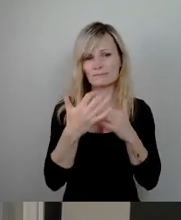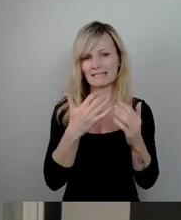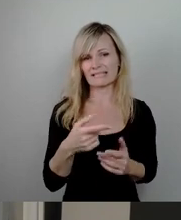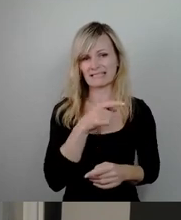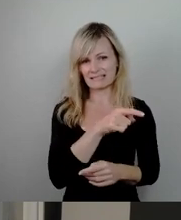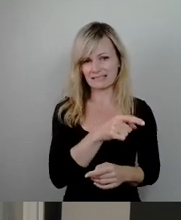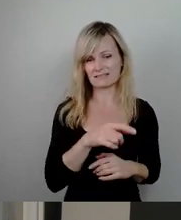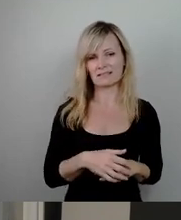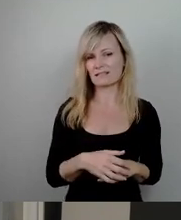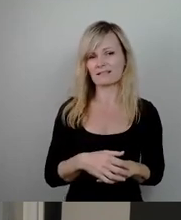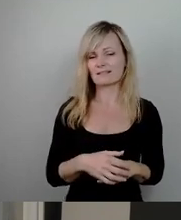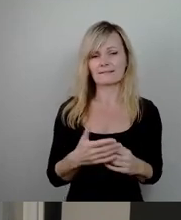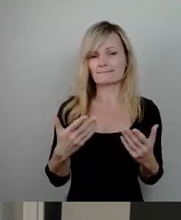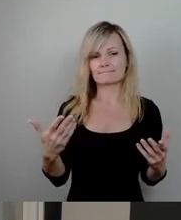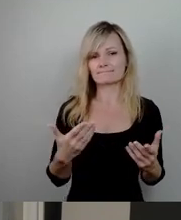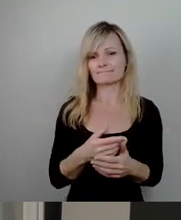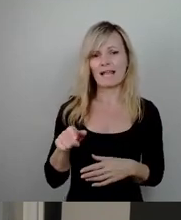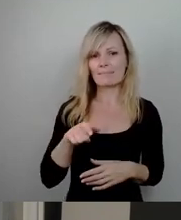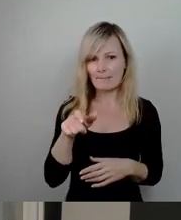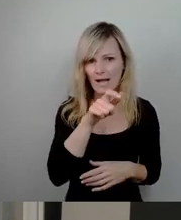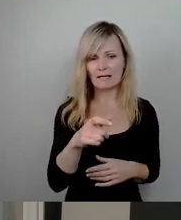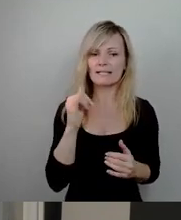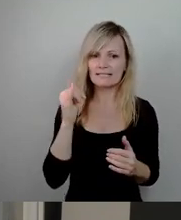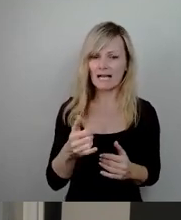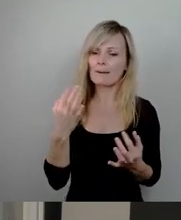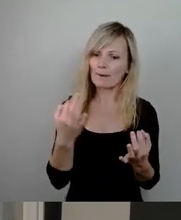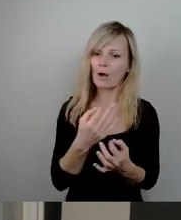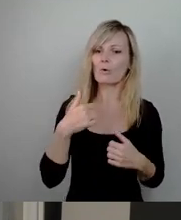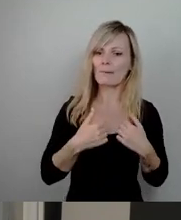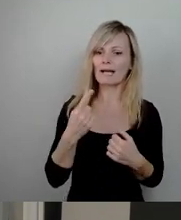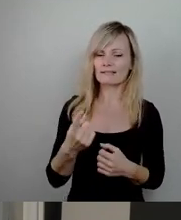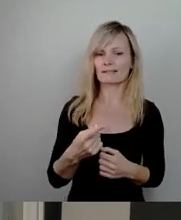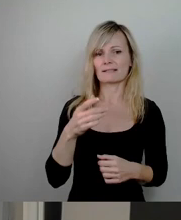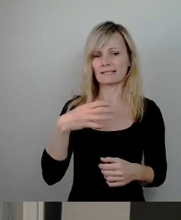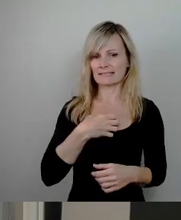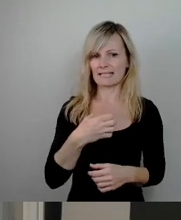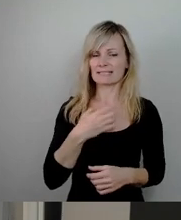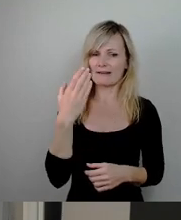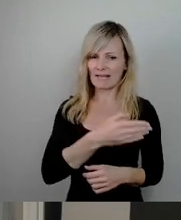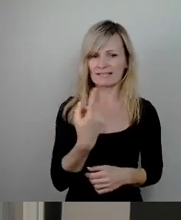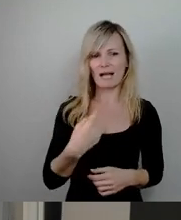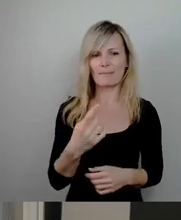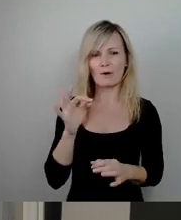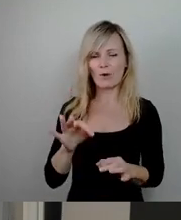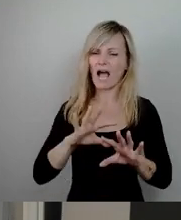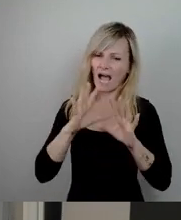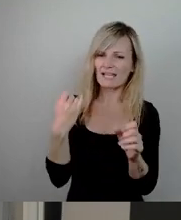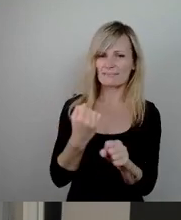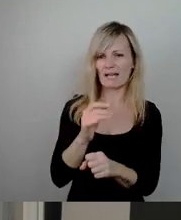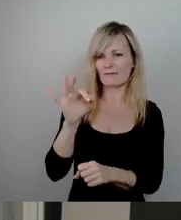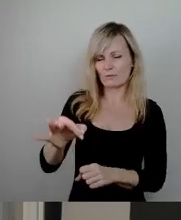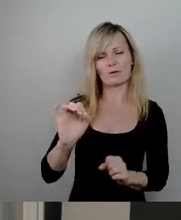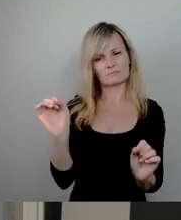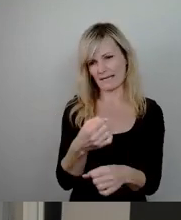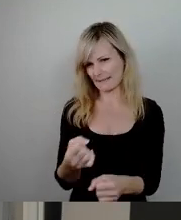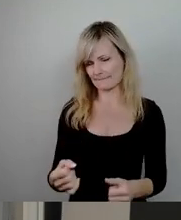beim Elber Mare sein. Ja, wir brauchen ein Bad im Dresdner Westen, nicht um jeden Preis. Ich denke, die Antworten, die gestern in der